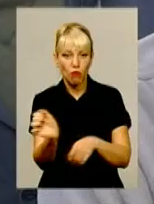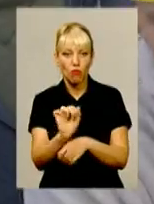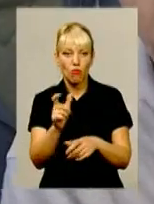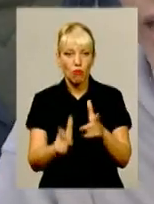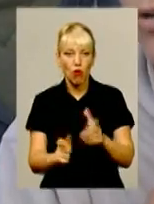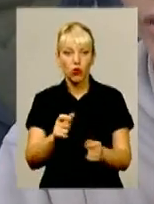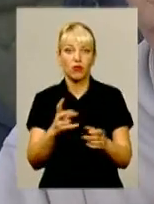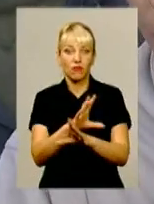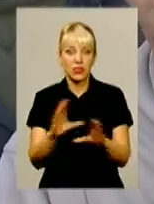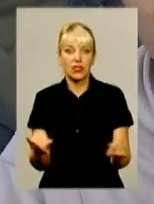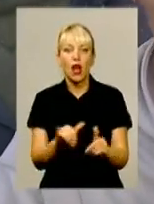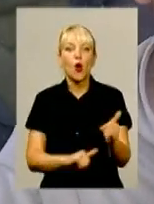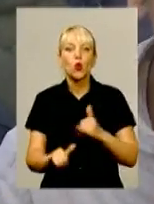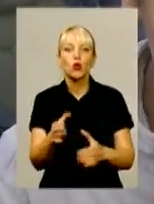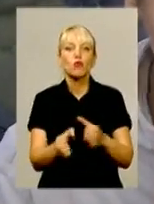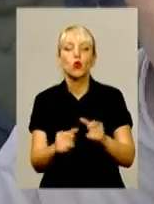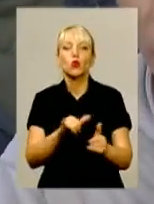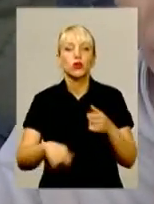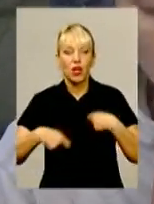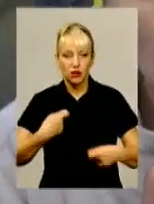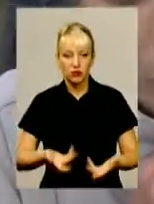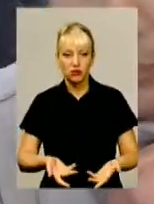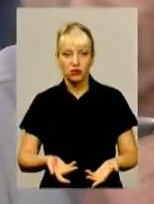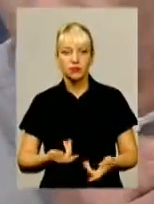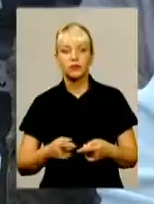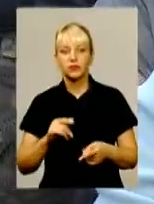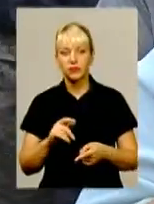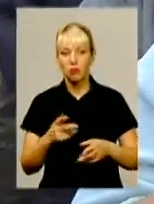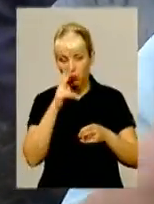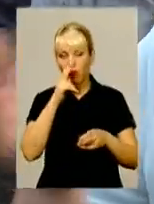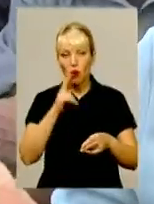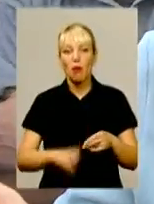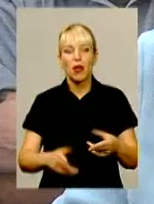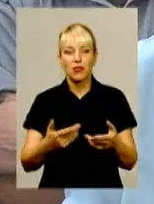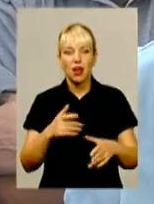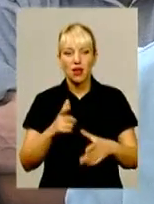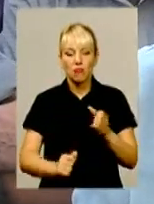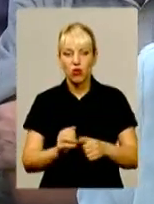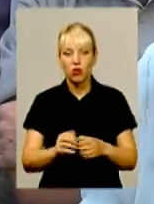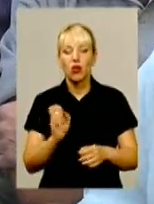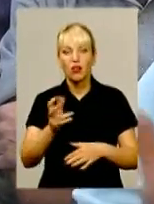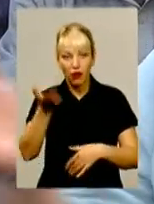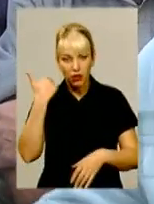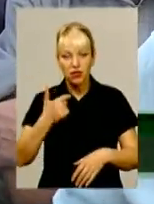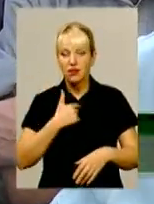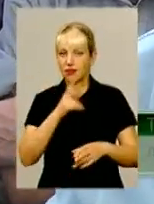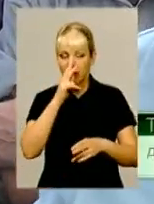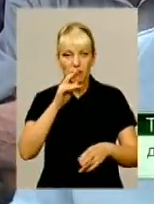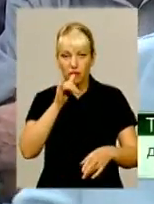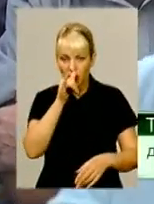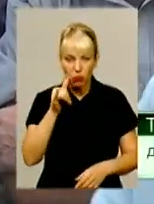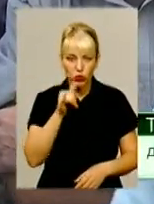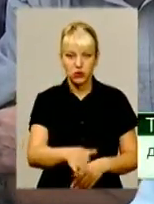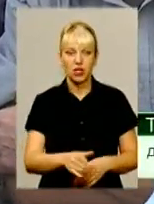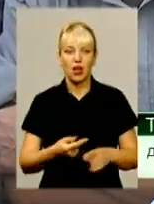і от дай його подійти зараз. Брівчаки, молокопропадає. Так як молоковоза не допускають, сестерні повні молока.